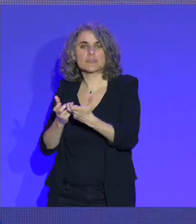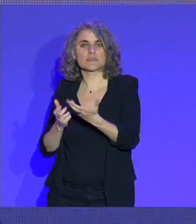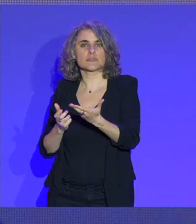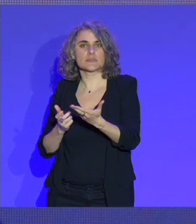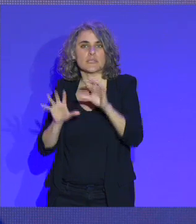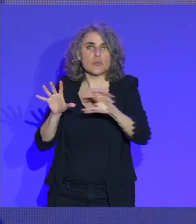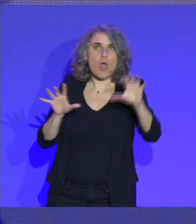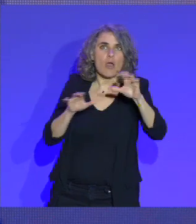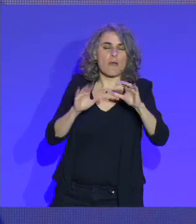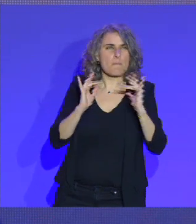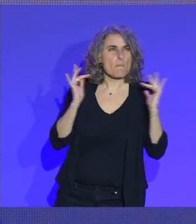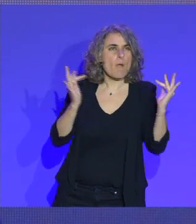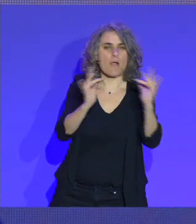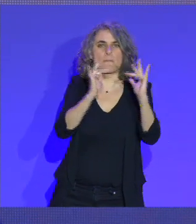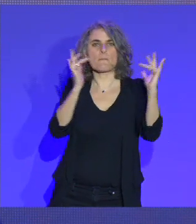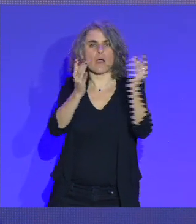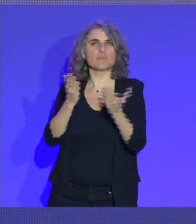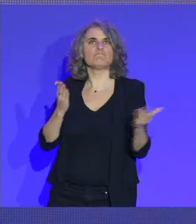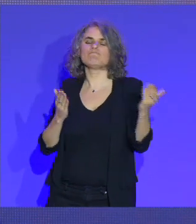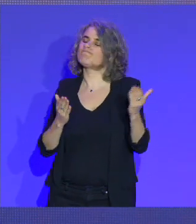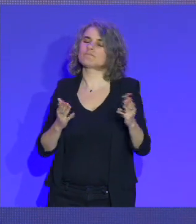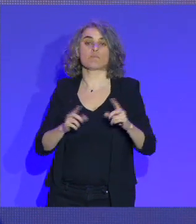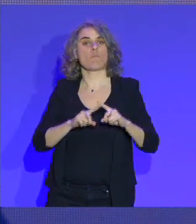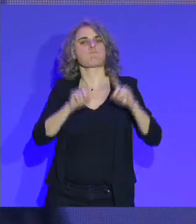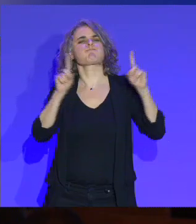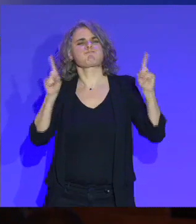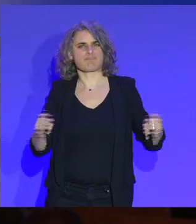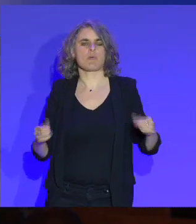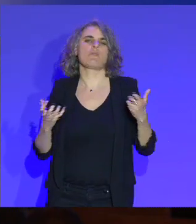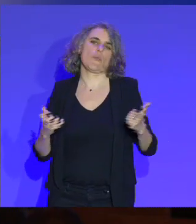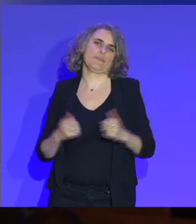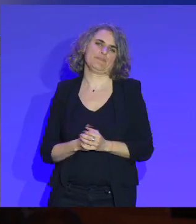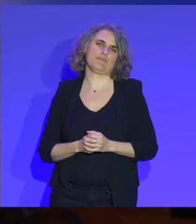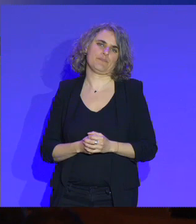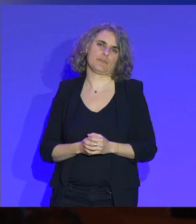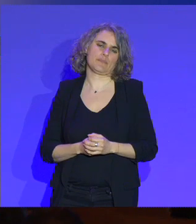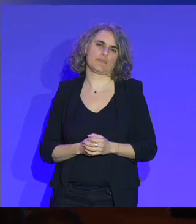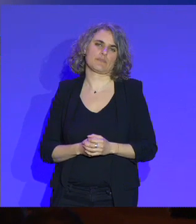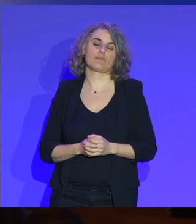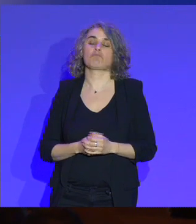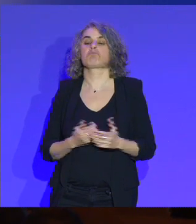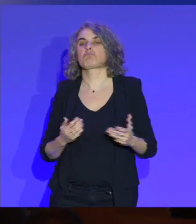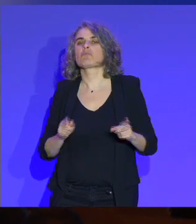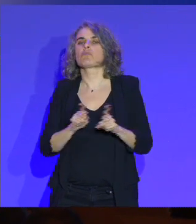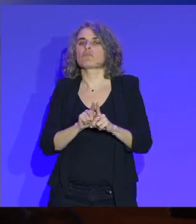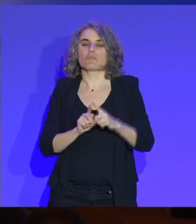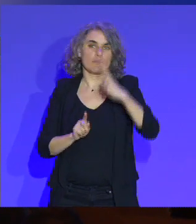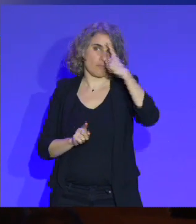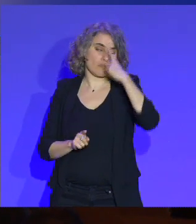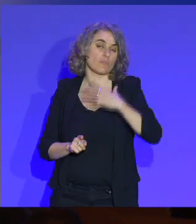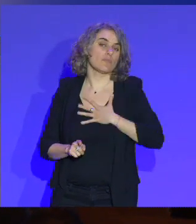'ensemble des territoires, c'est pour ça que je veux un budget très important. Après, je pense qu'il y aura, selon moi,